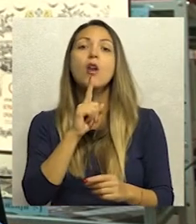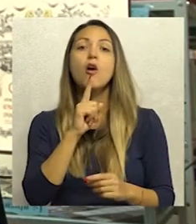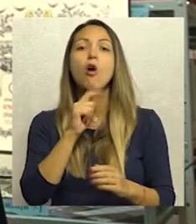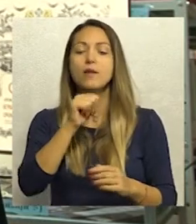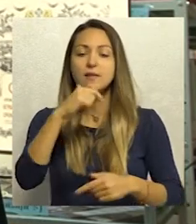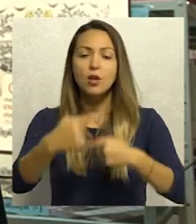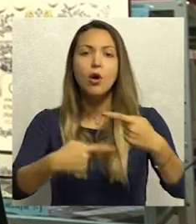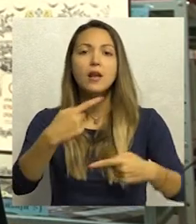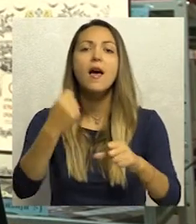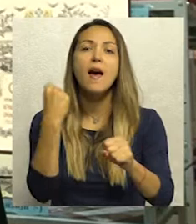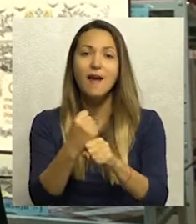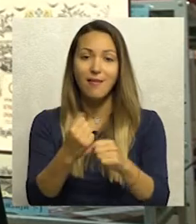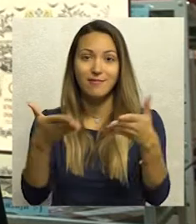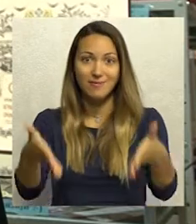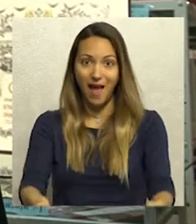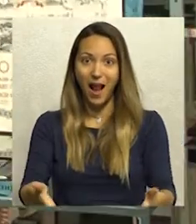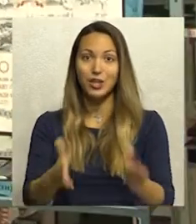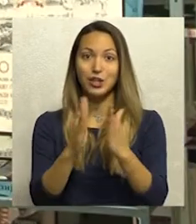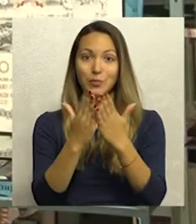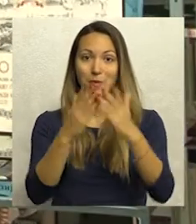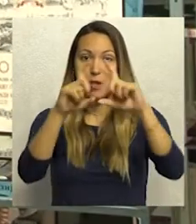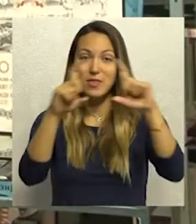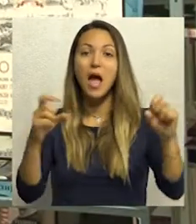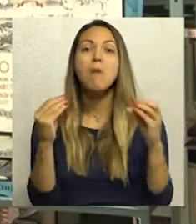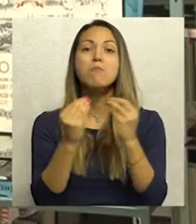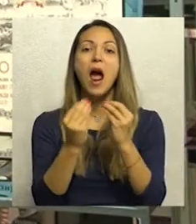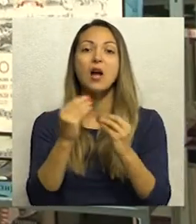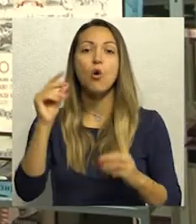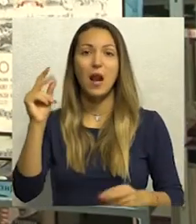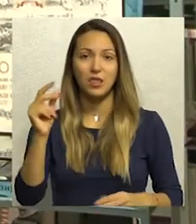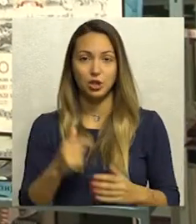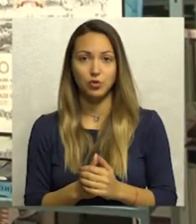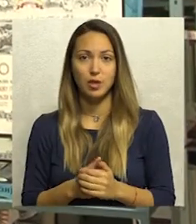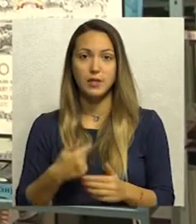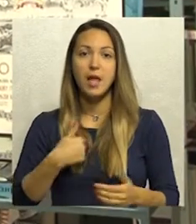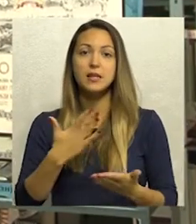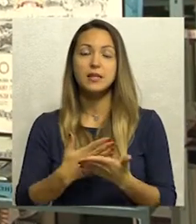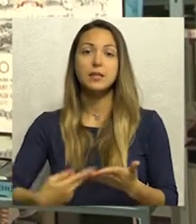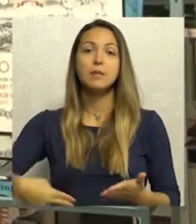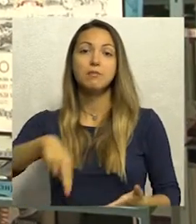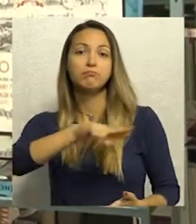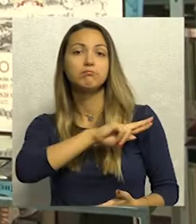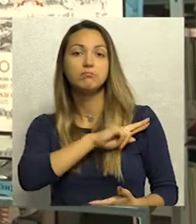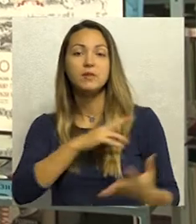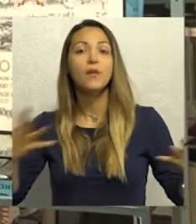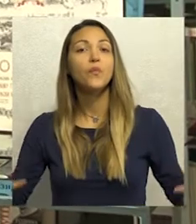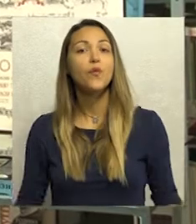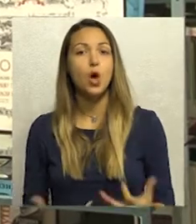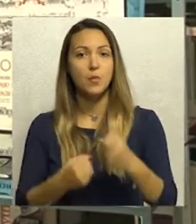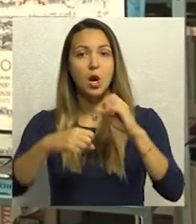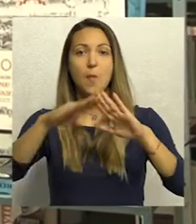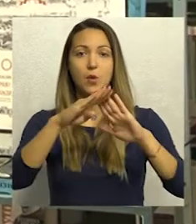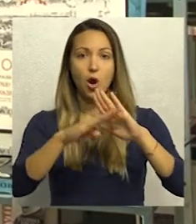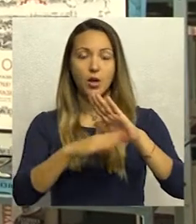biblioteka Branko Radičević. Bio sam zadužen za formiranje programa vezanom